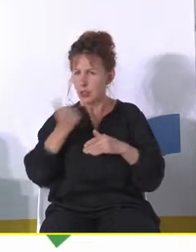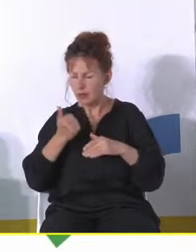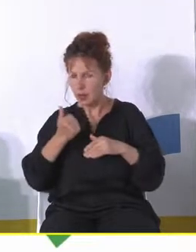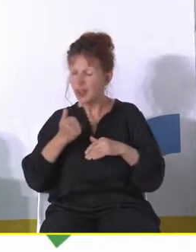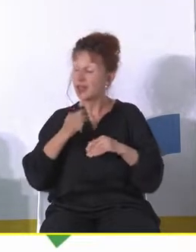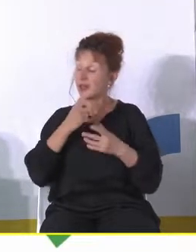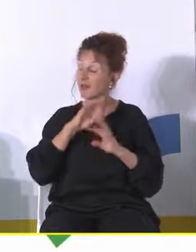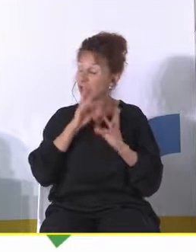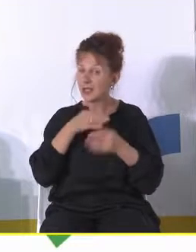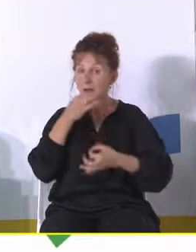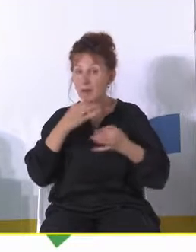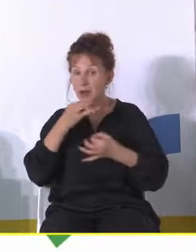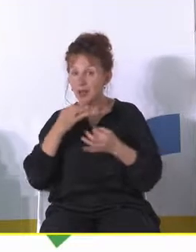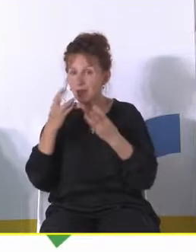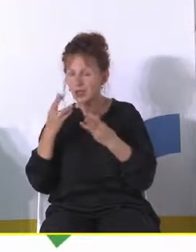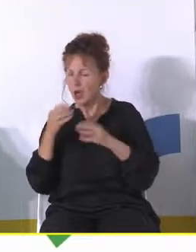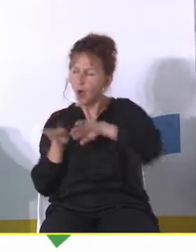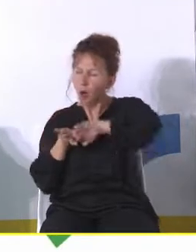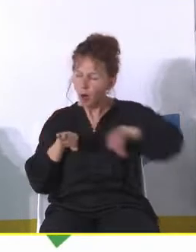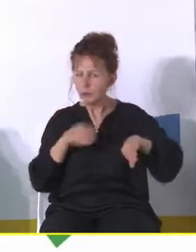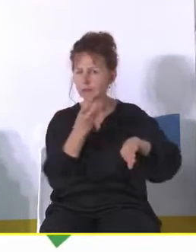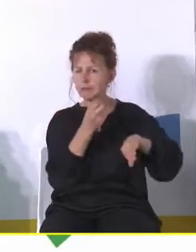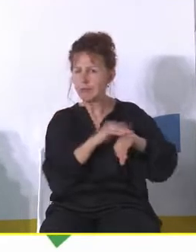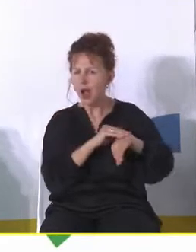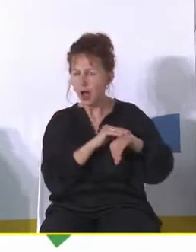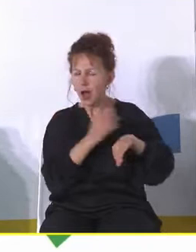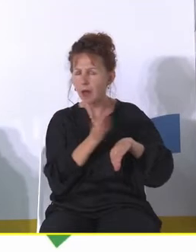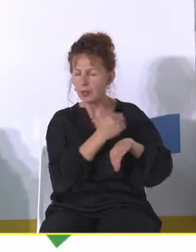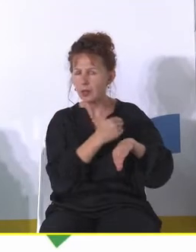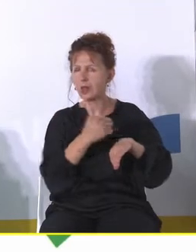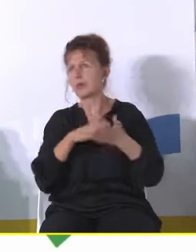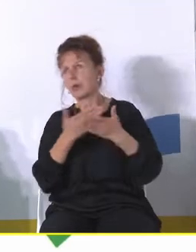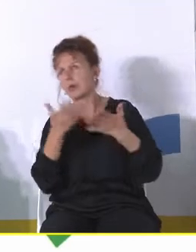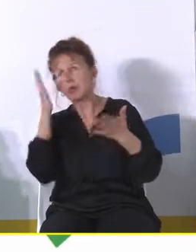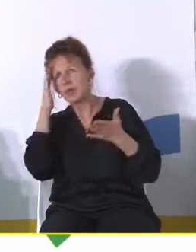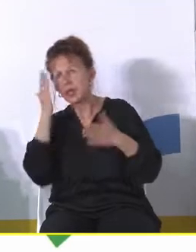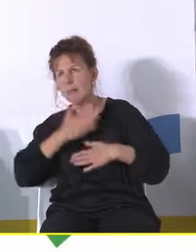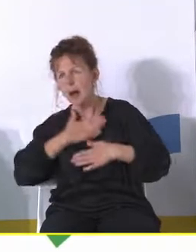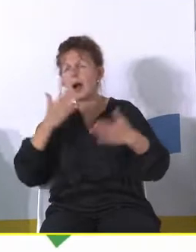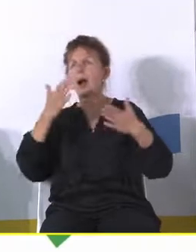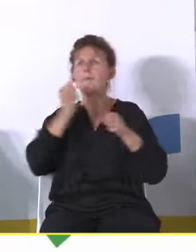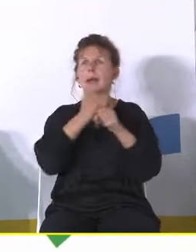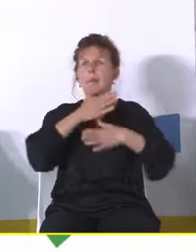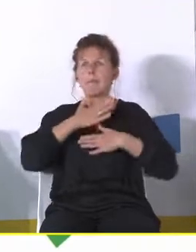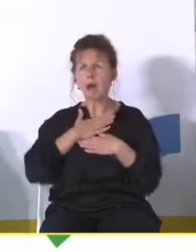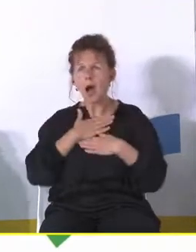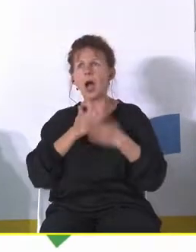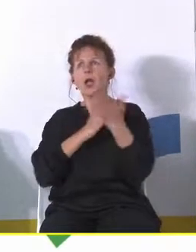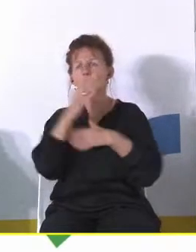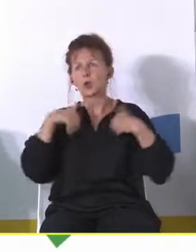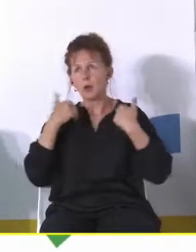podstaw materialnych, tak na razie, czyli że mamy gdzie mieszkać, że mamy gdzie pracować, że jest służba